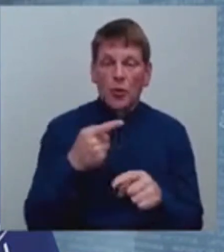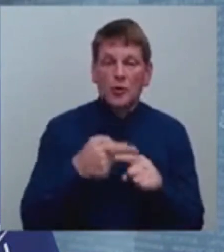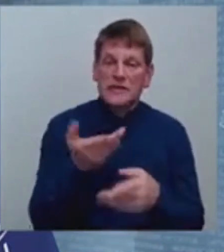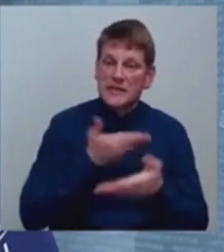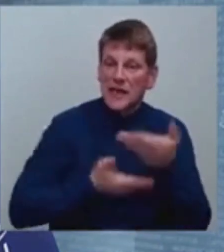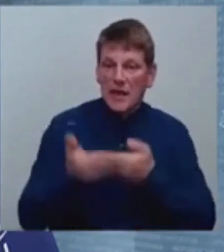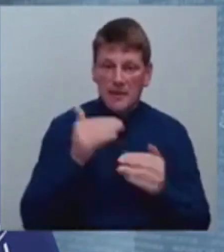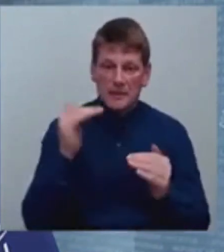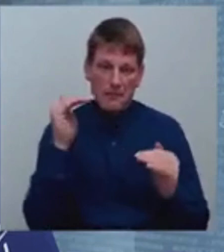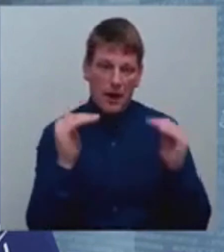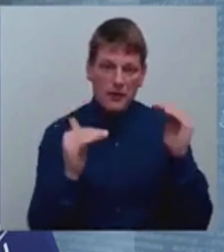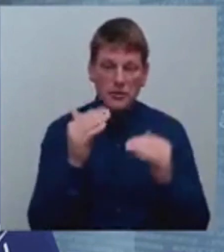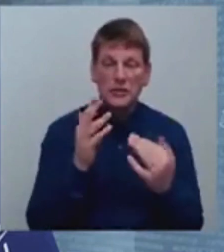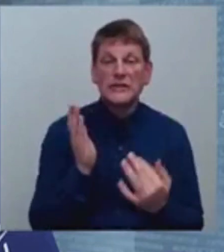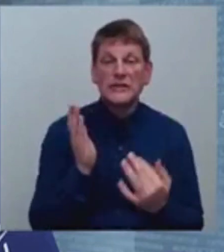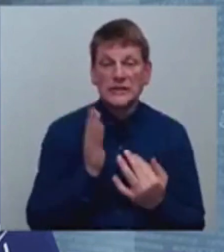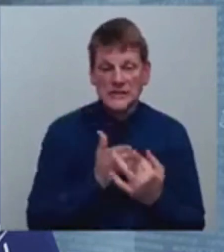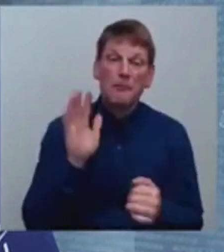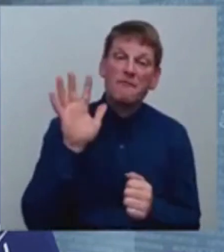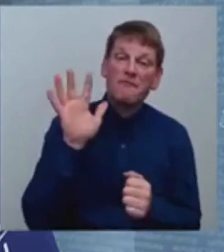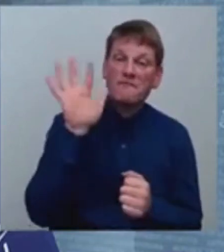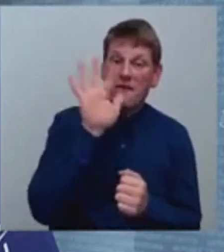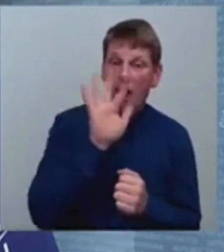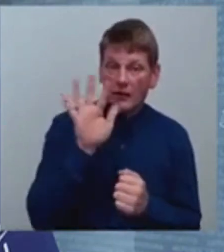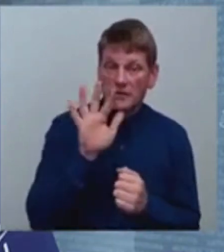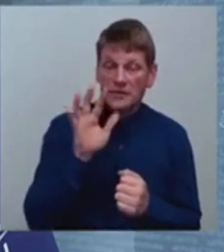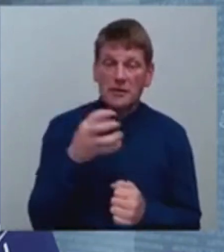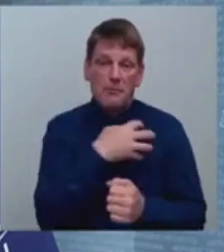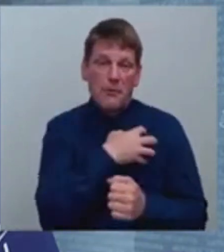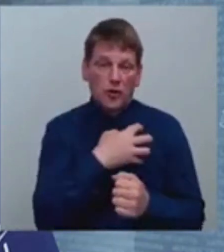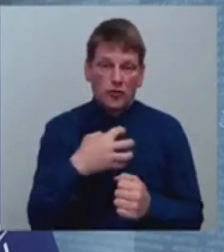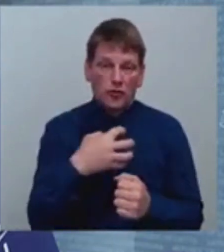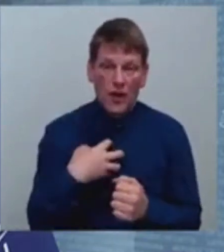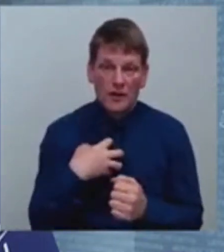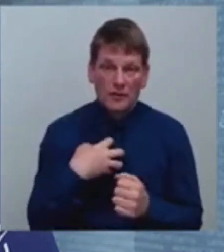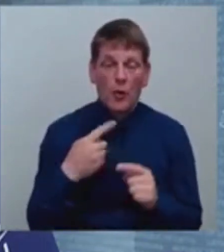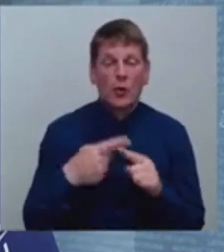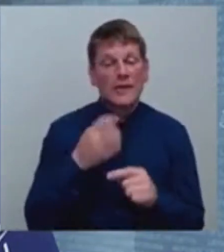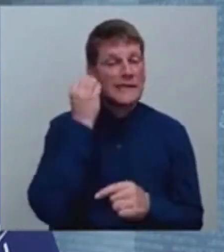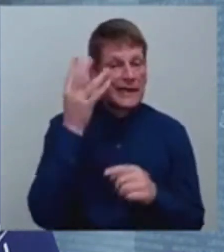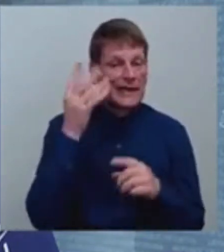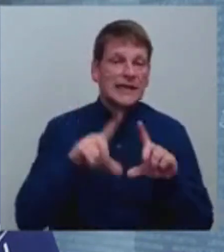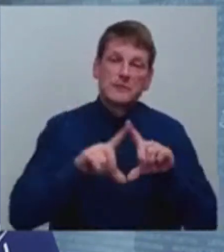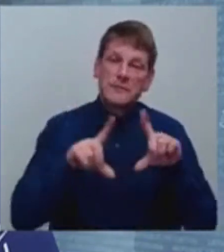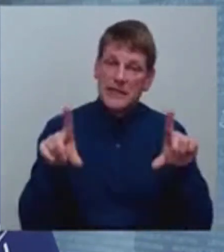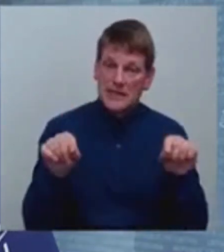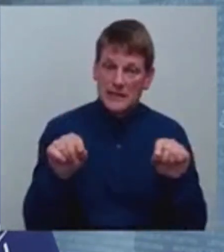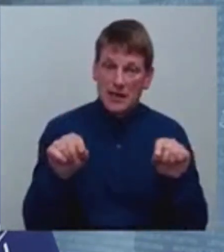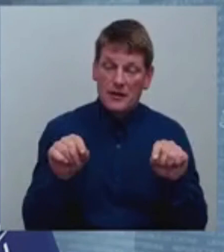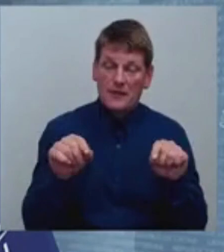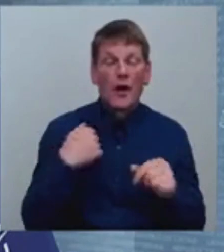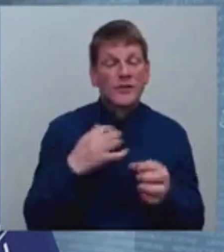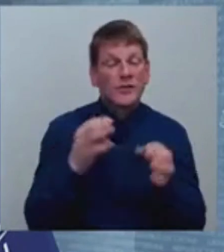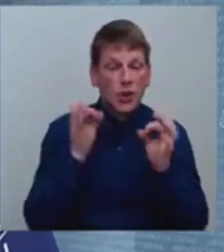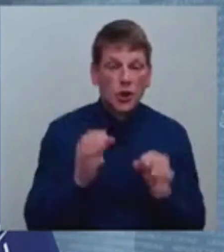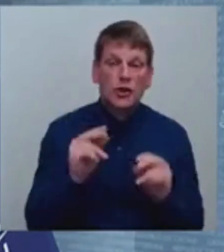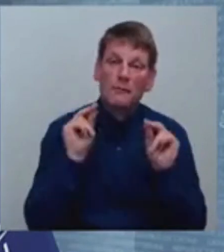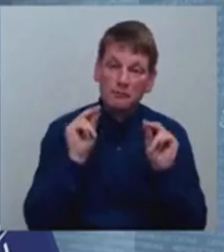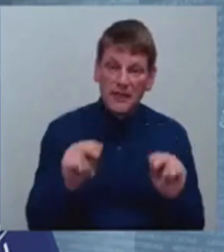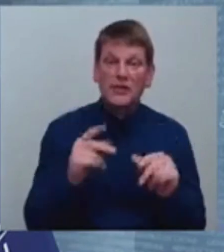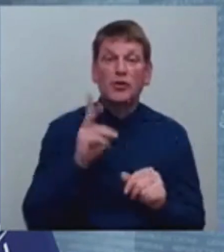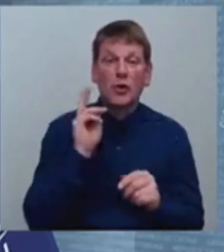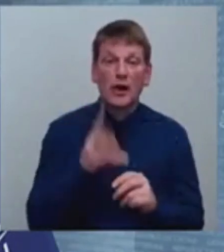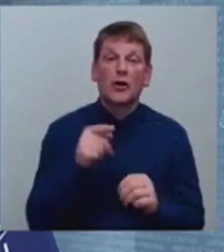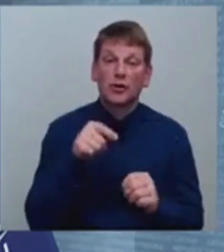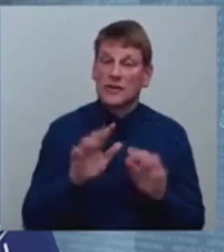balansēšanas tarp valstis, pašvaldībām un izglītības iestādēm. Es tiešām ticu, ka šis